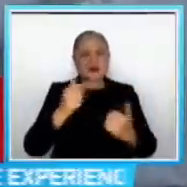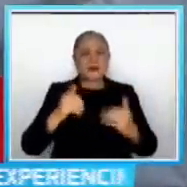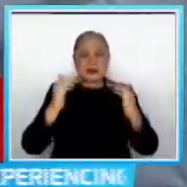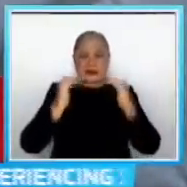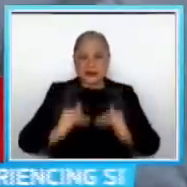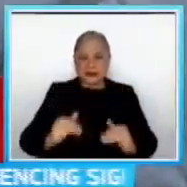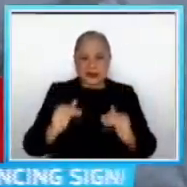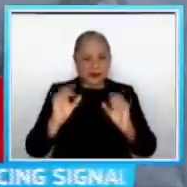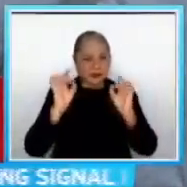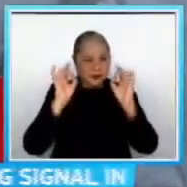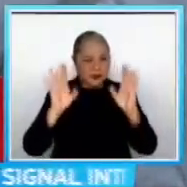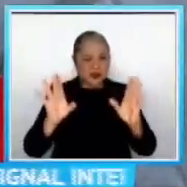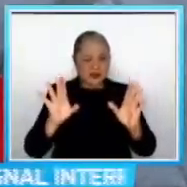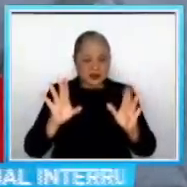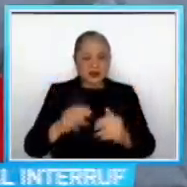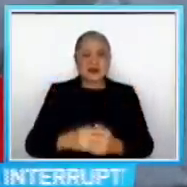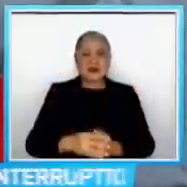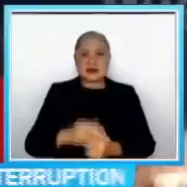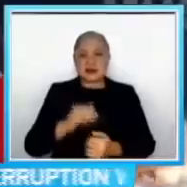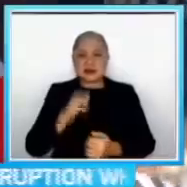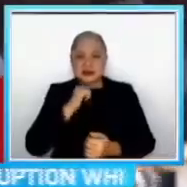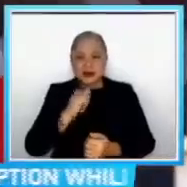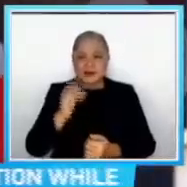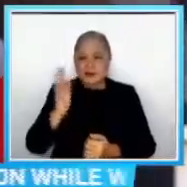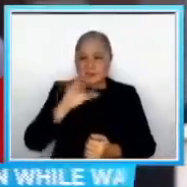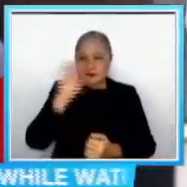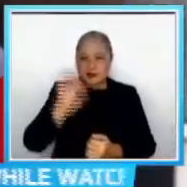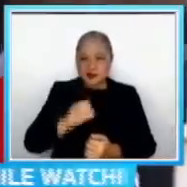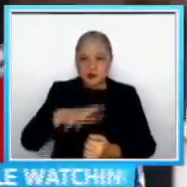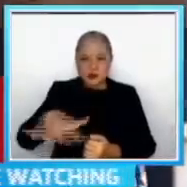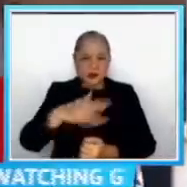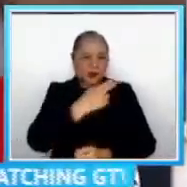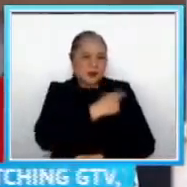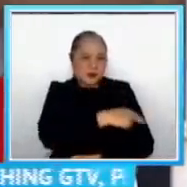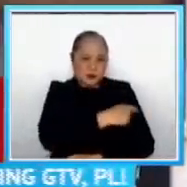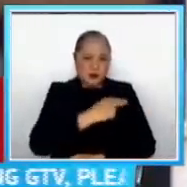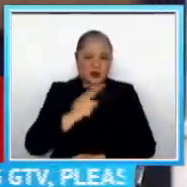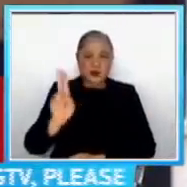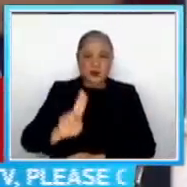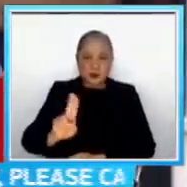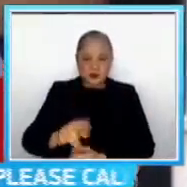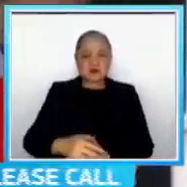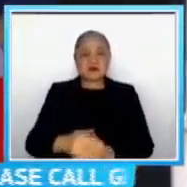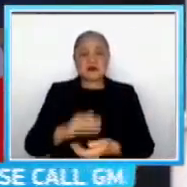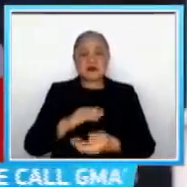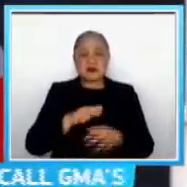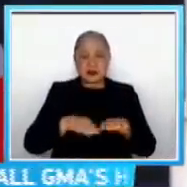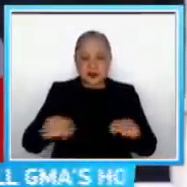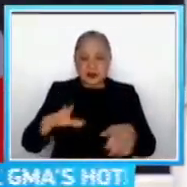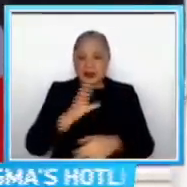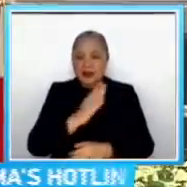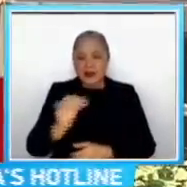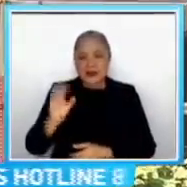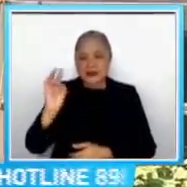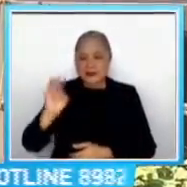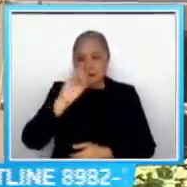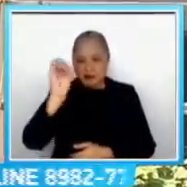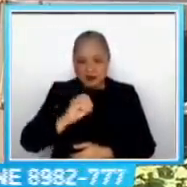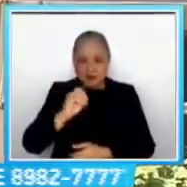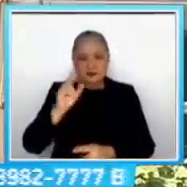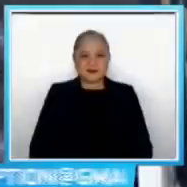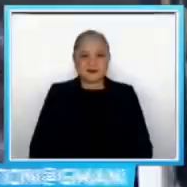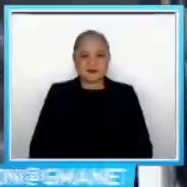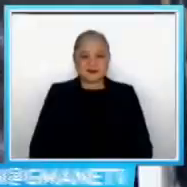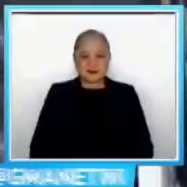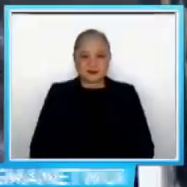Hindi aabot sa 50% na total hospital bed utilization At 70% ng target population ang fully vaccinated